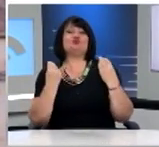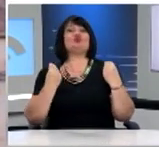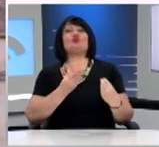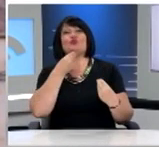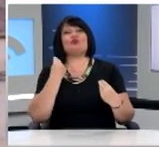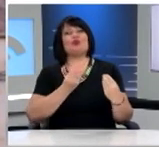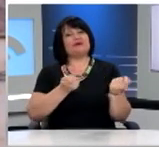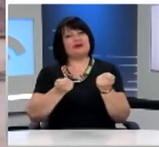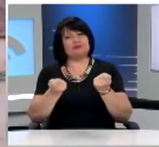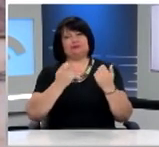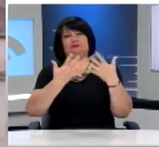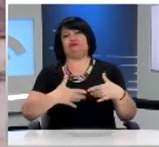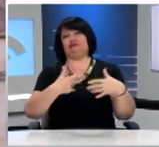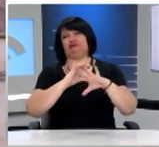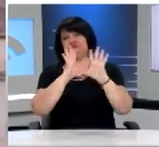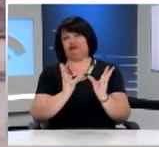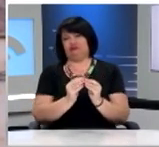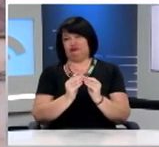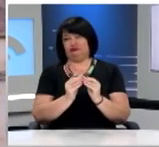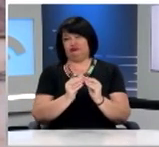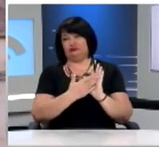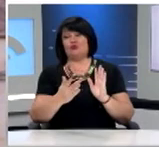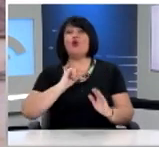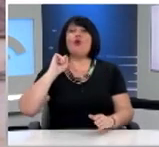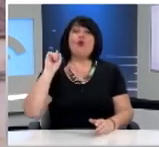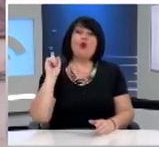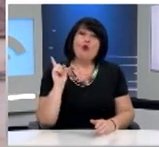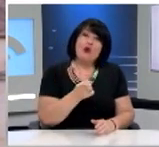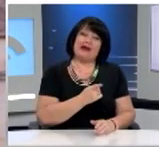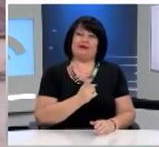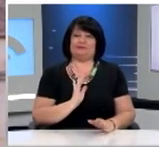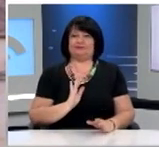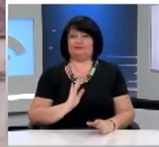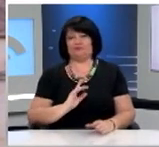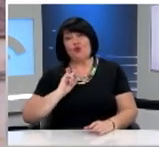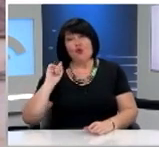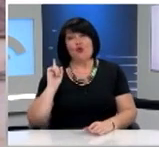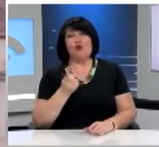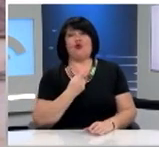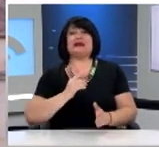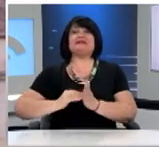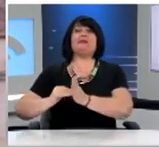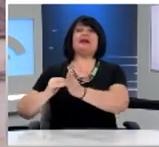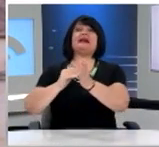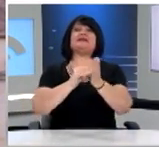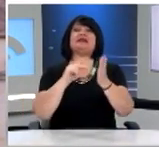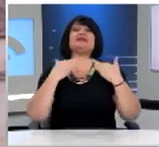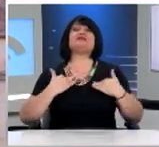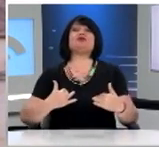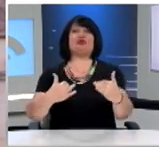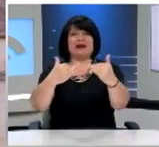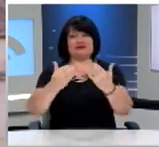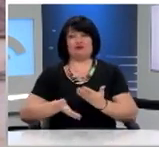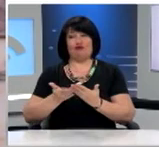διεξαγωγή της Συνόδου Όλες τις υπηρεσίες του Κοινοβουλίου